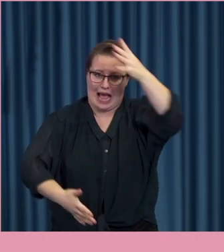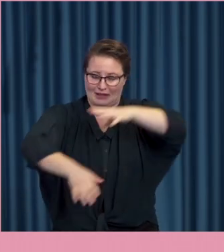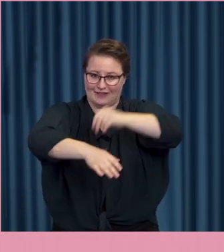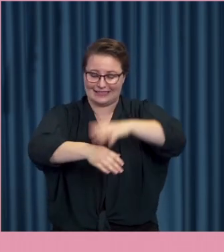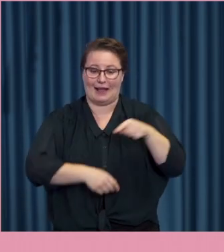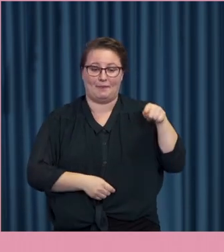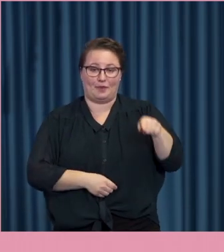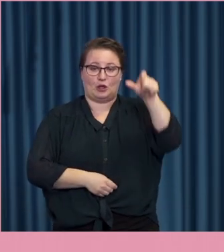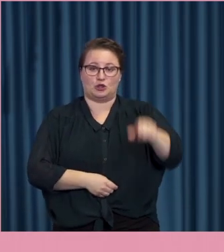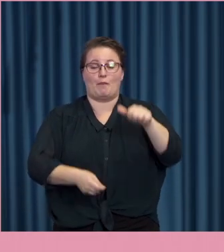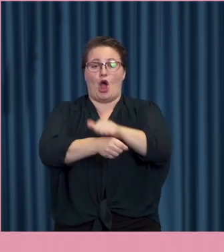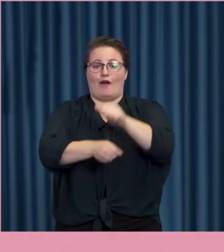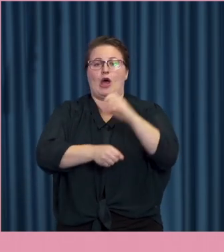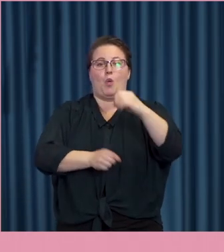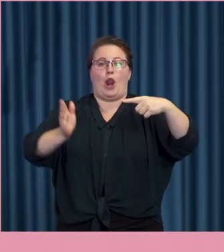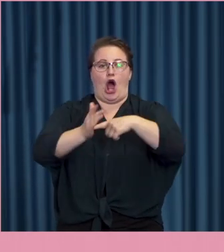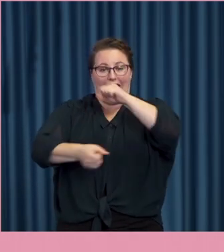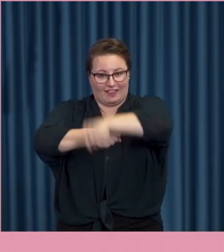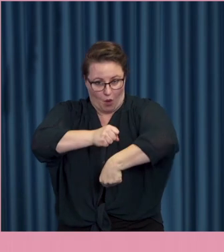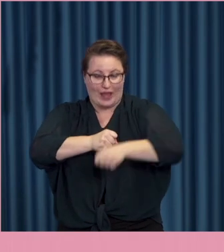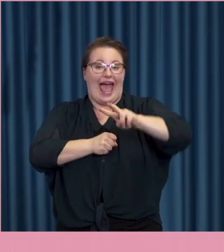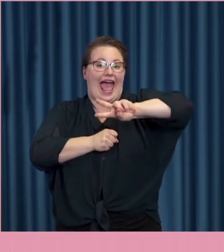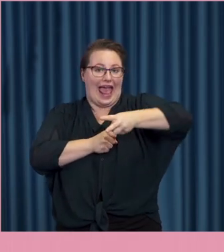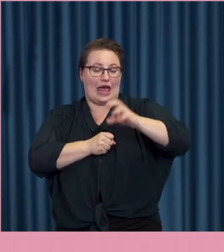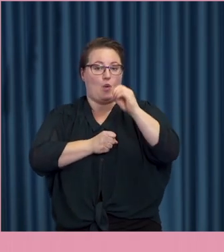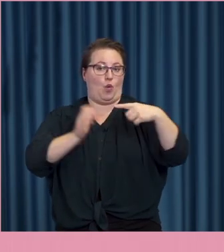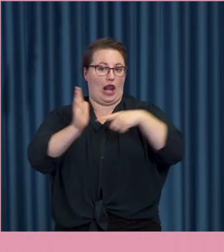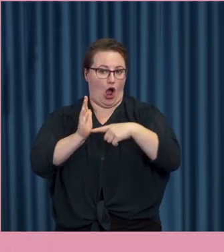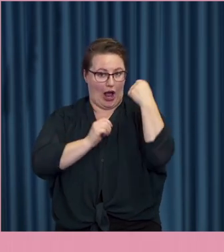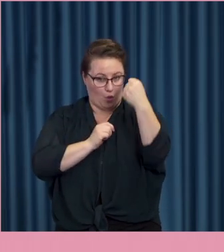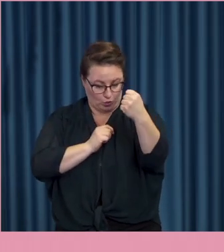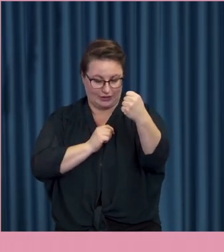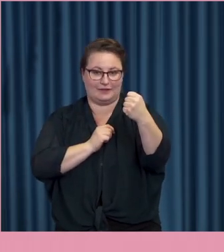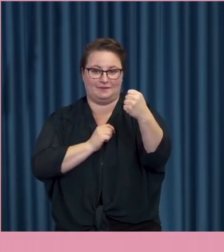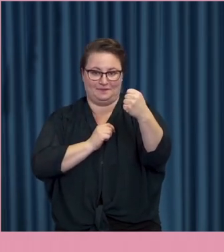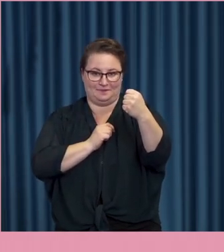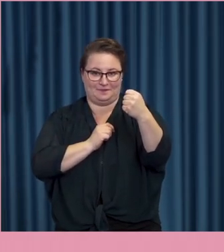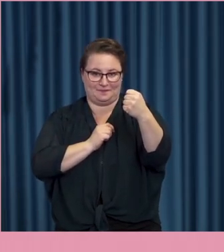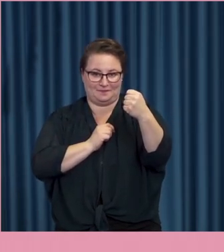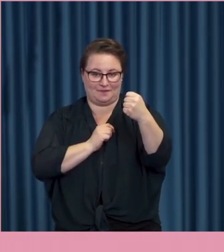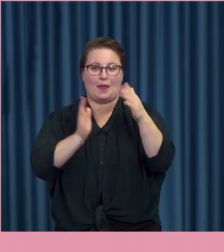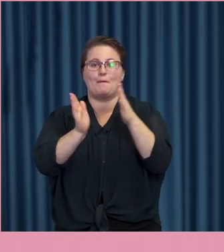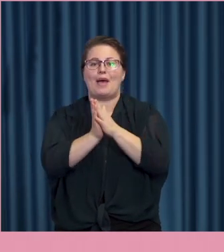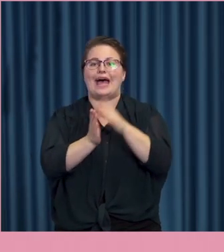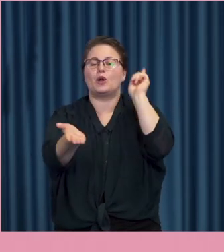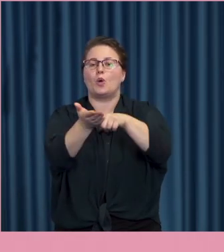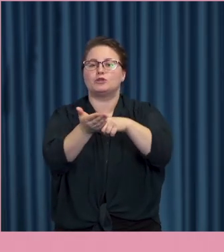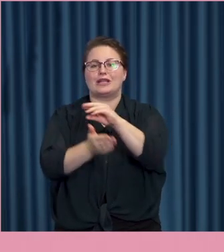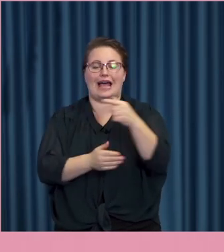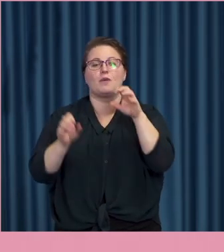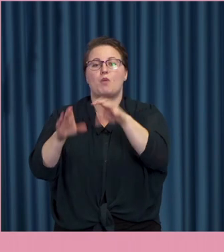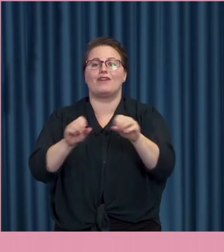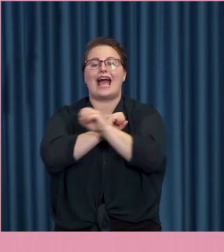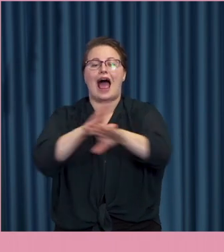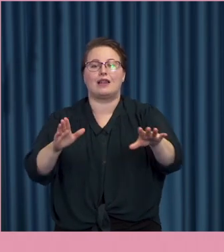Den som övar olaga tvång eller olaga hot med uppsåt att påverka den